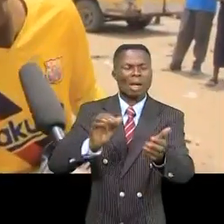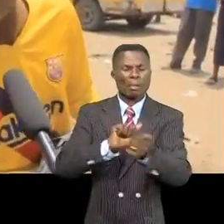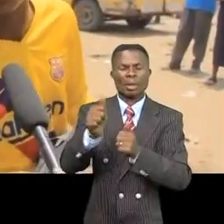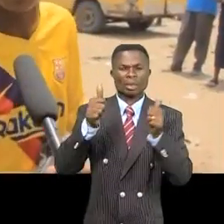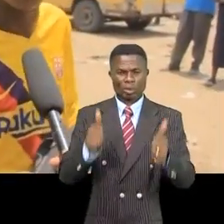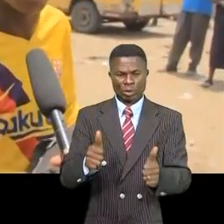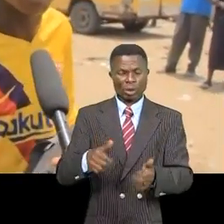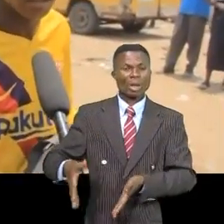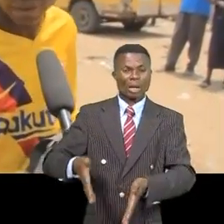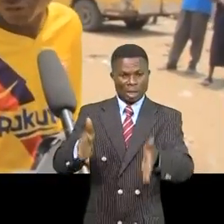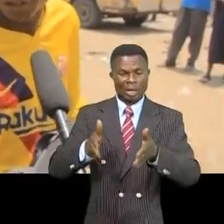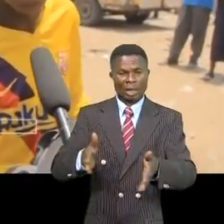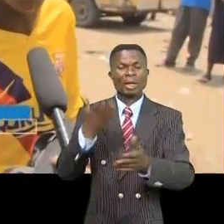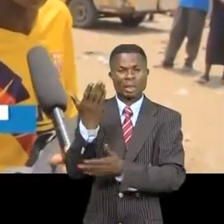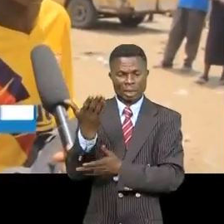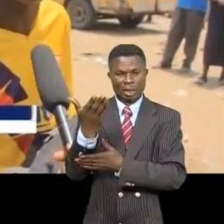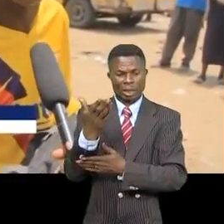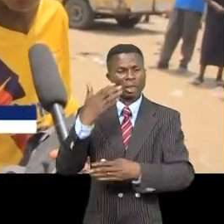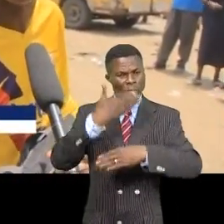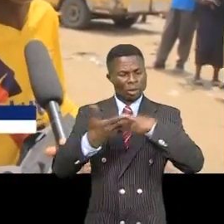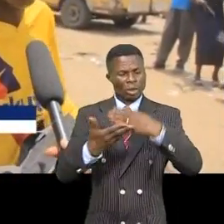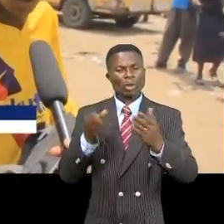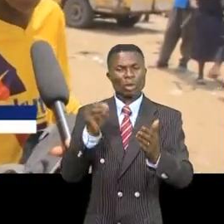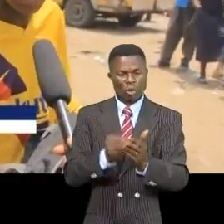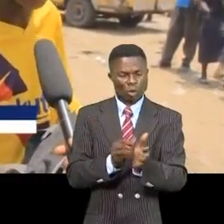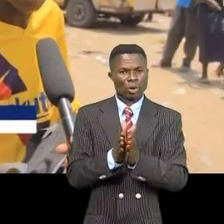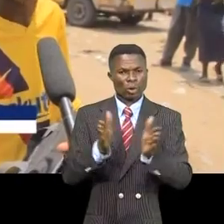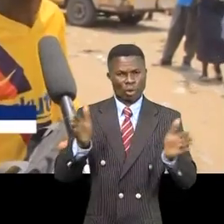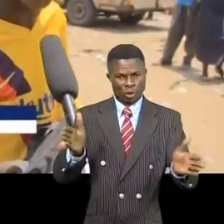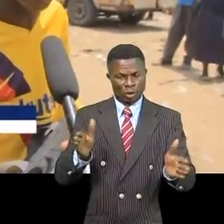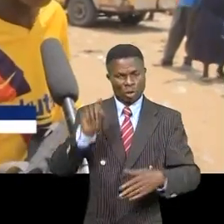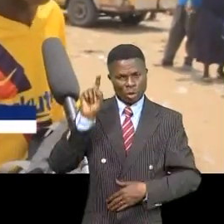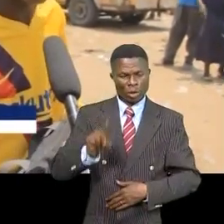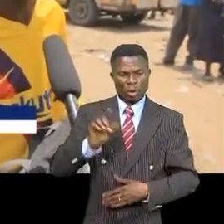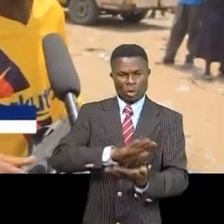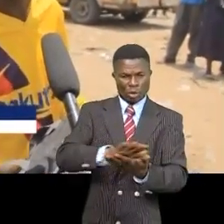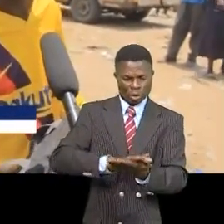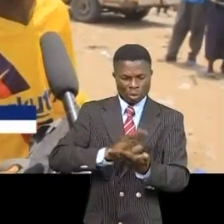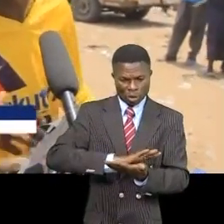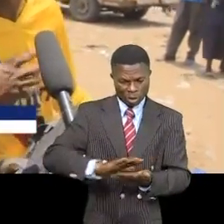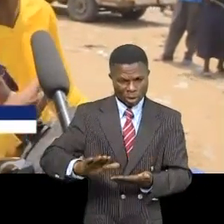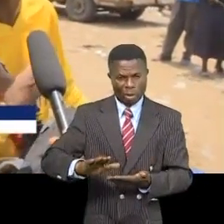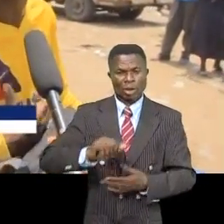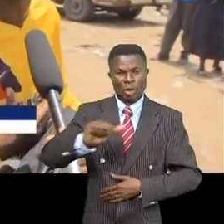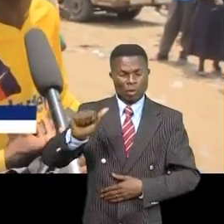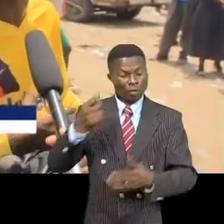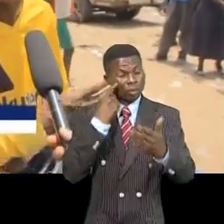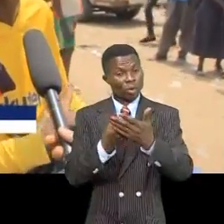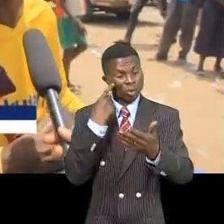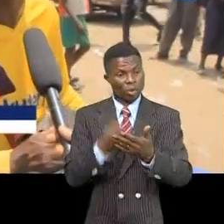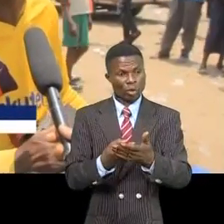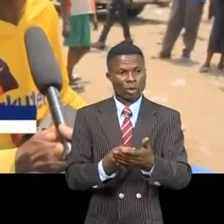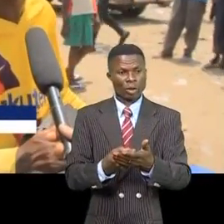Cette route nécessite une réhabilitation totale. Il nous faut le Makadam. Faites vous-même le constat des